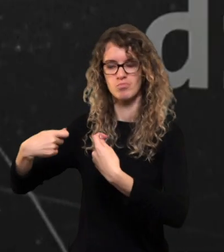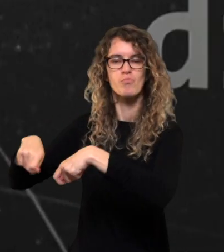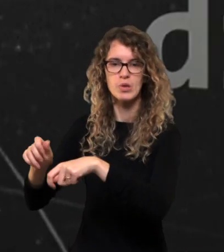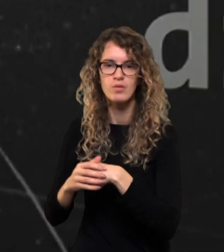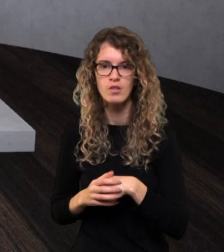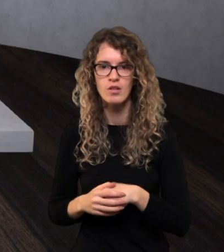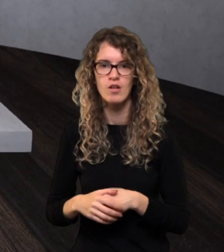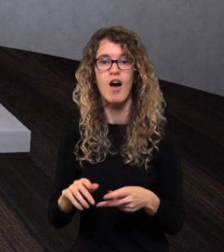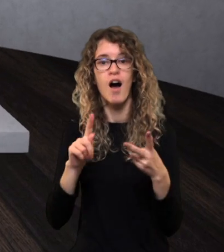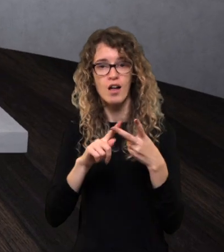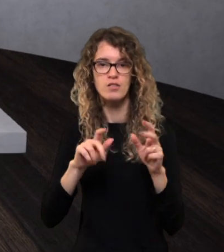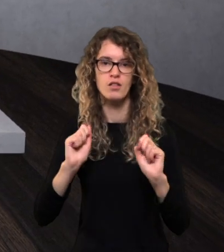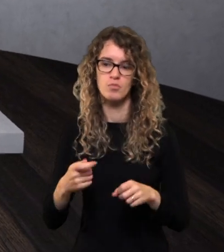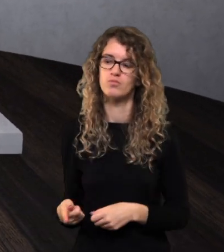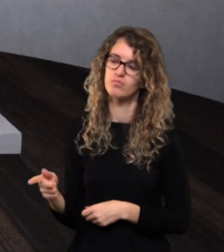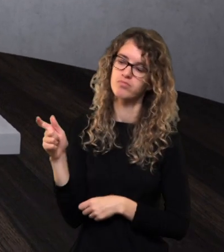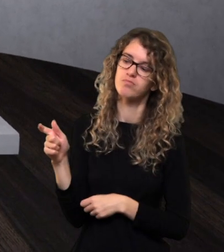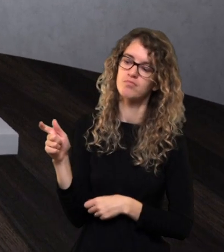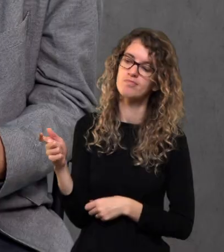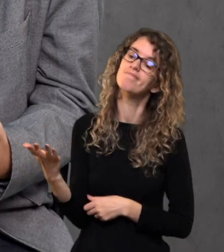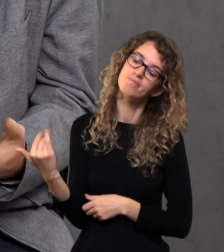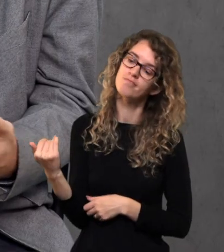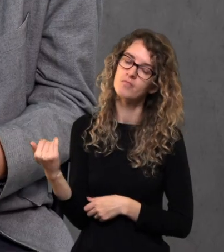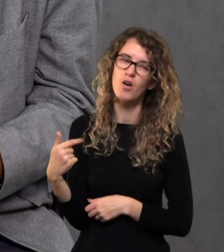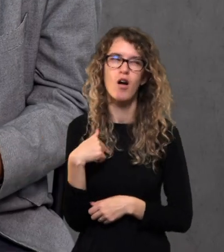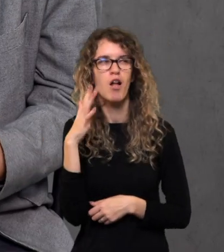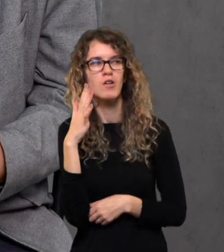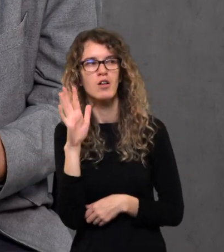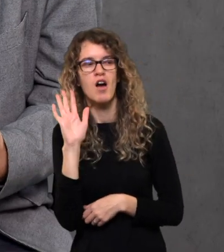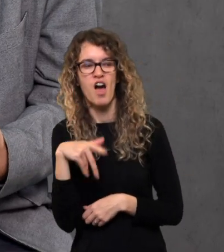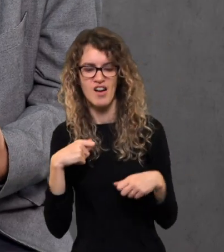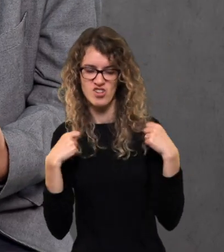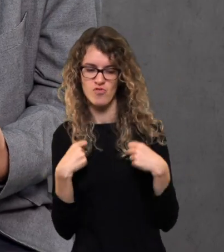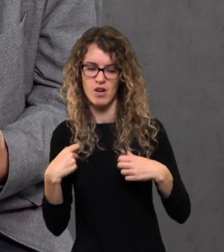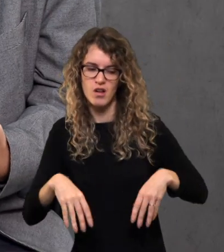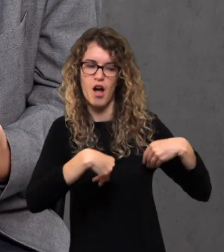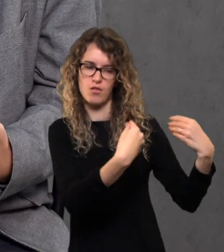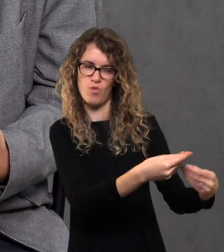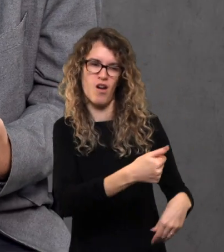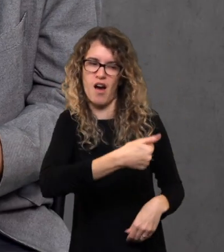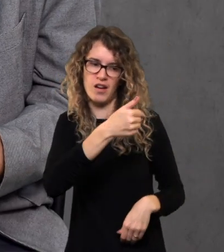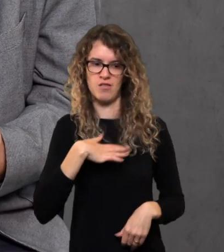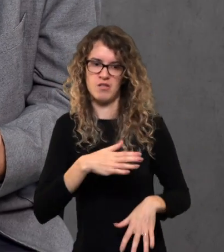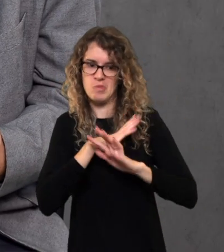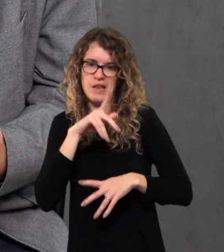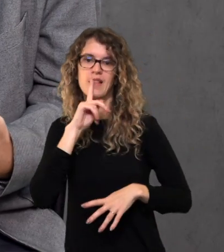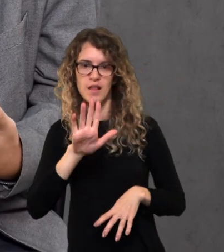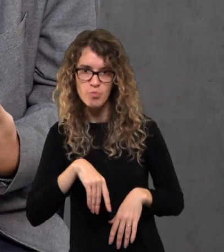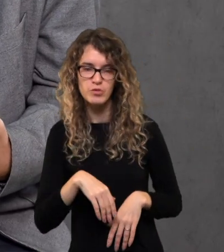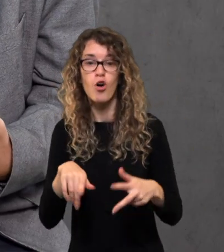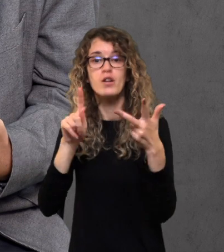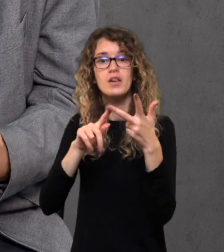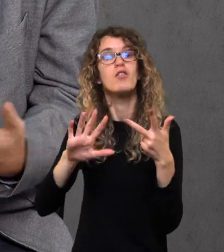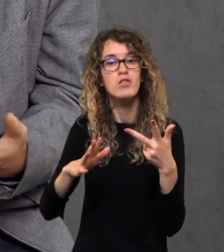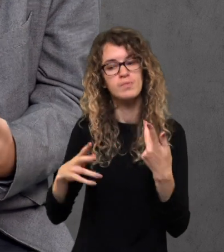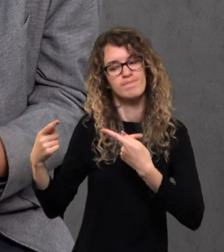man verta. Kitas būdas, na, parodyti pistoletą ištraukti ir jau tada galvot, nu, švarkas mažiau vertas, negu